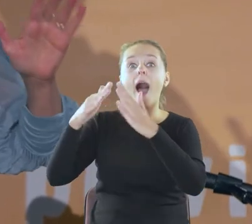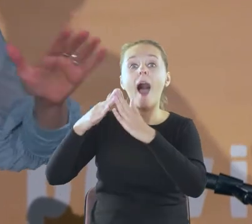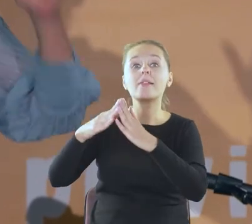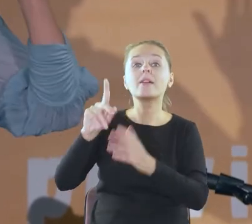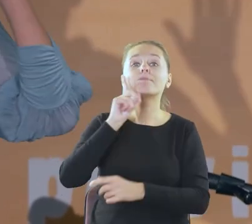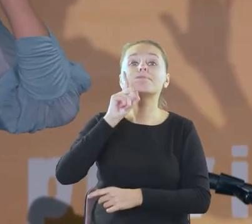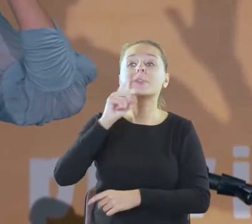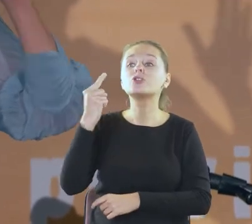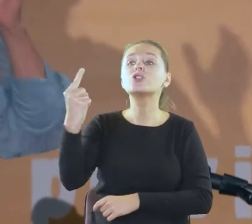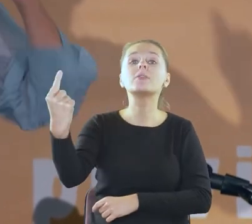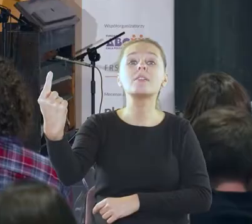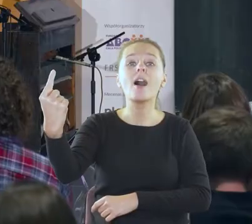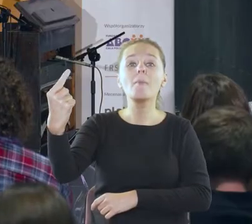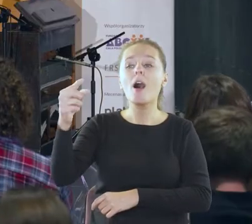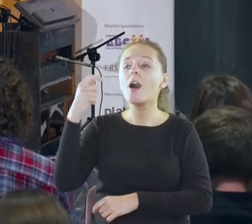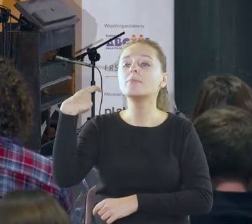stuk, stuk.